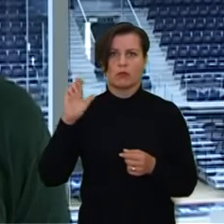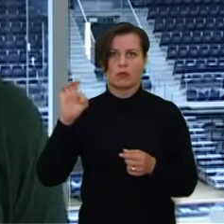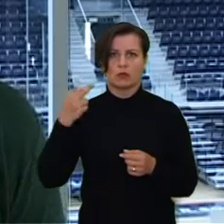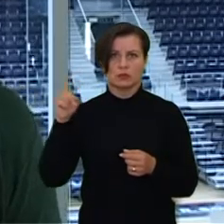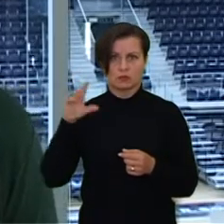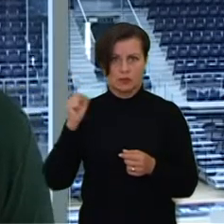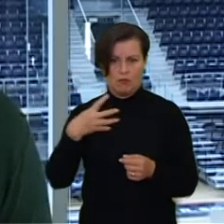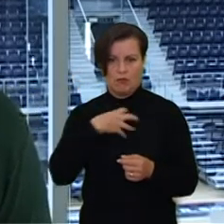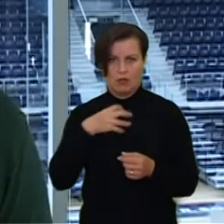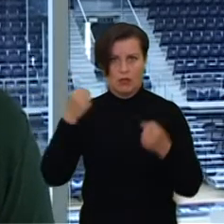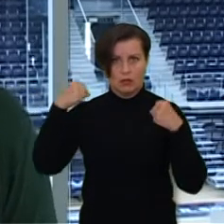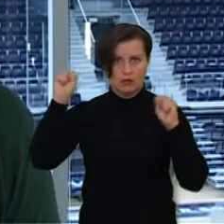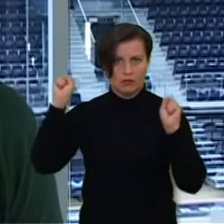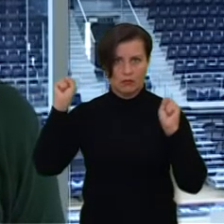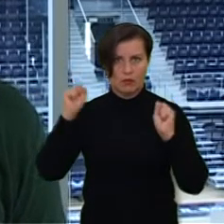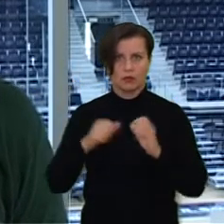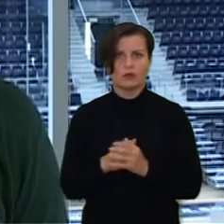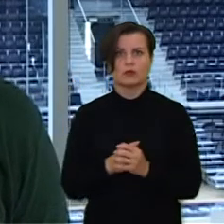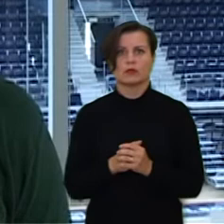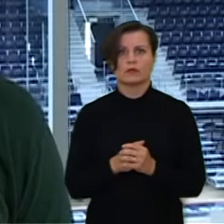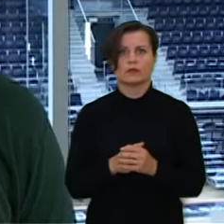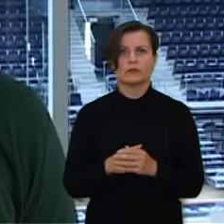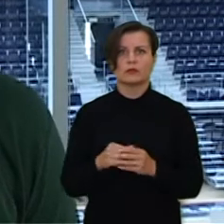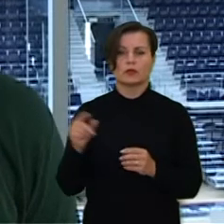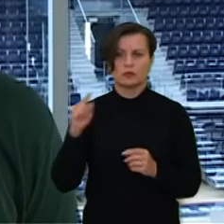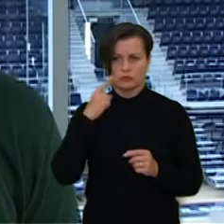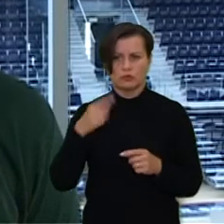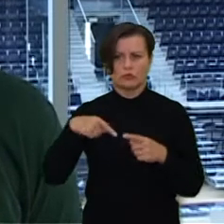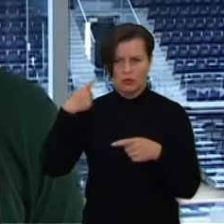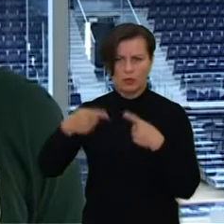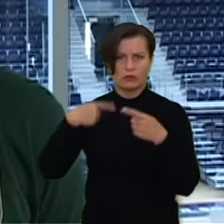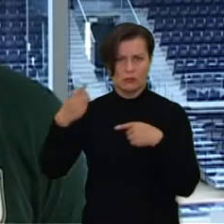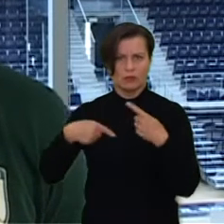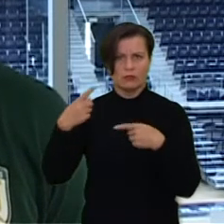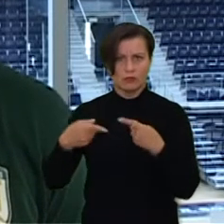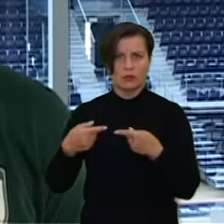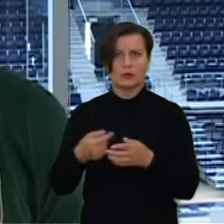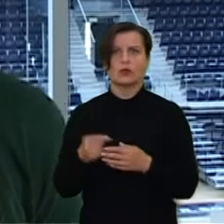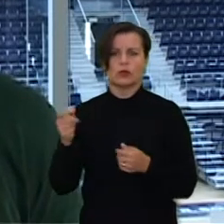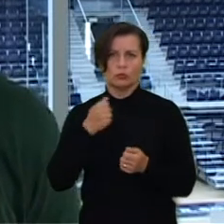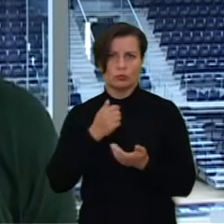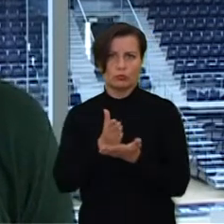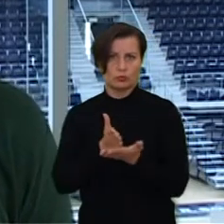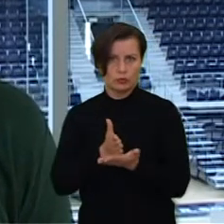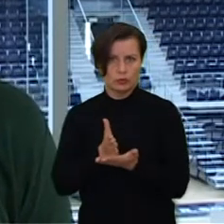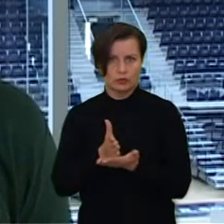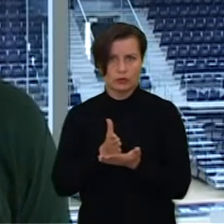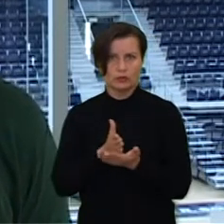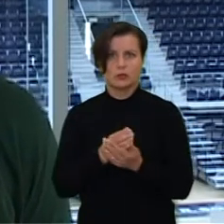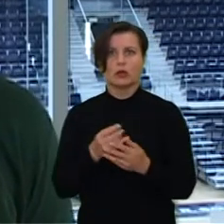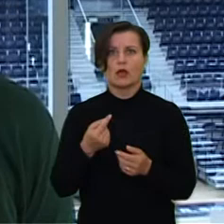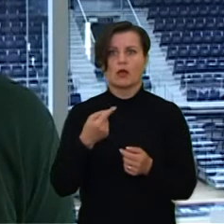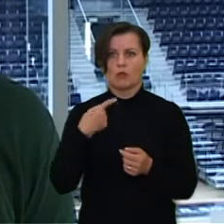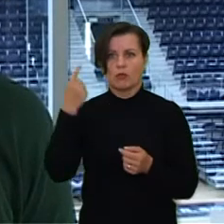iškovojo. Ne pirmus metus žaidžia taurėje. Europos turi patirti, praeitais metais